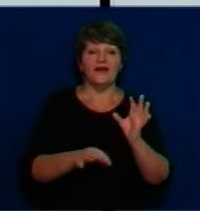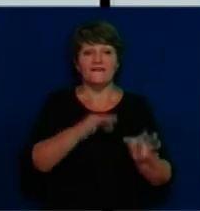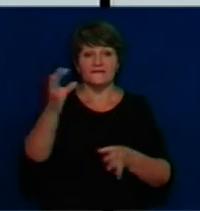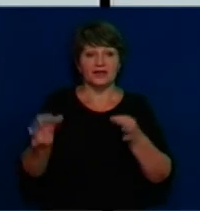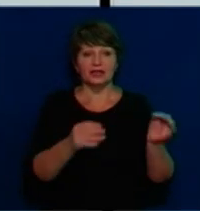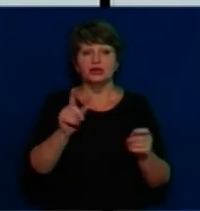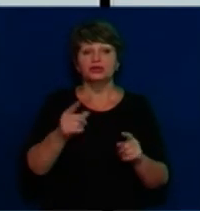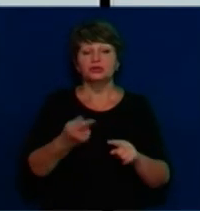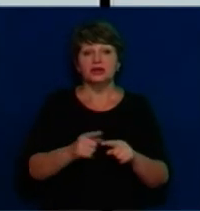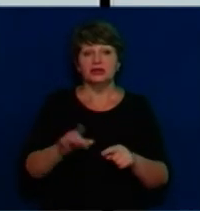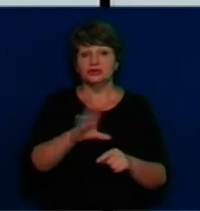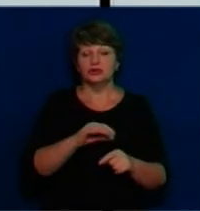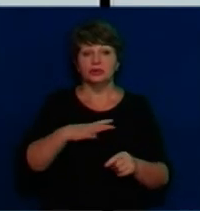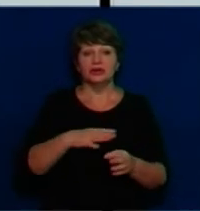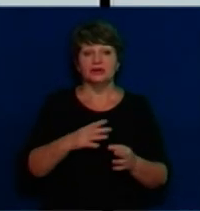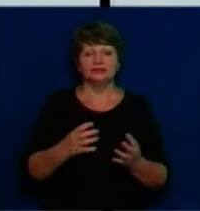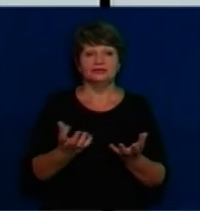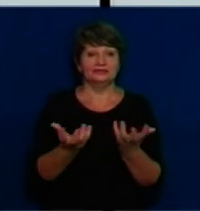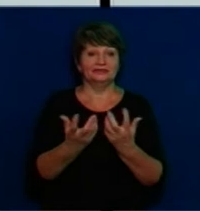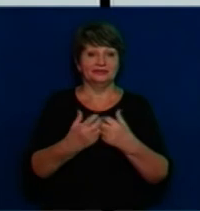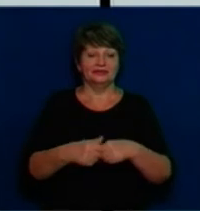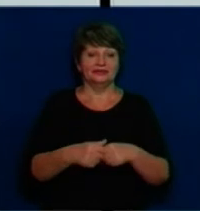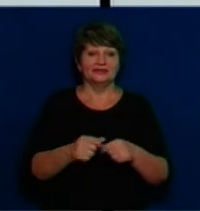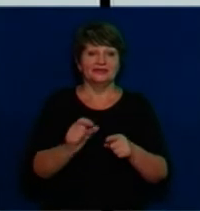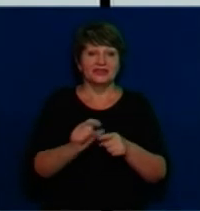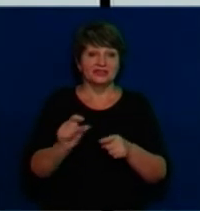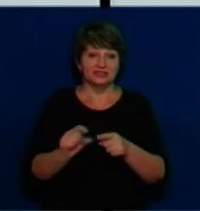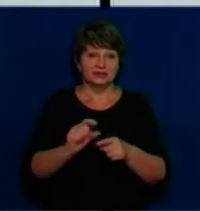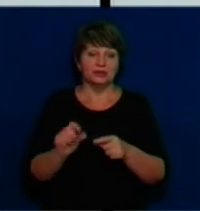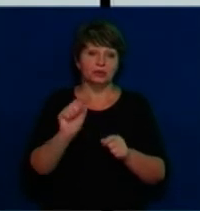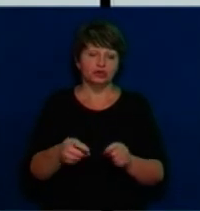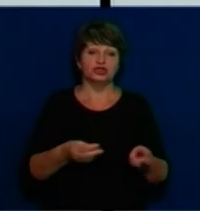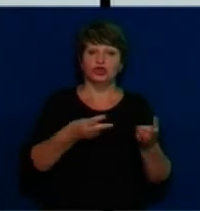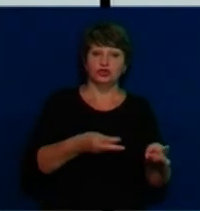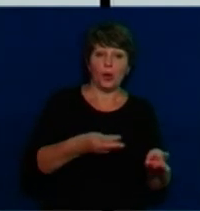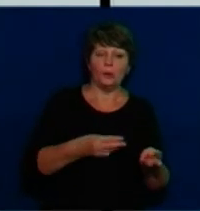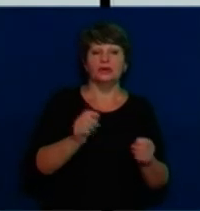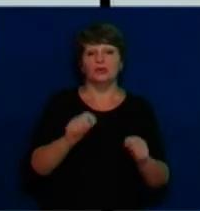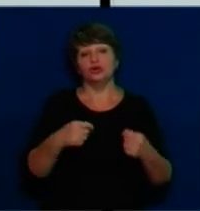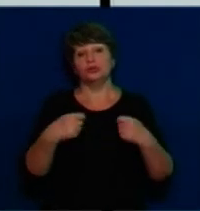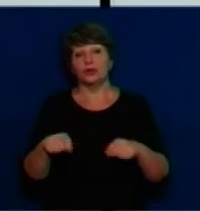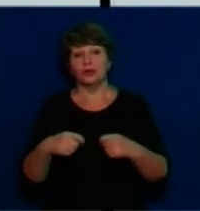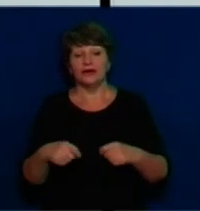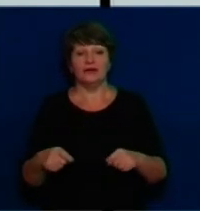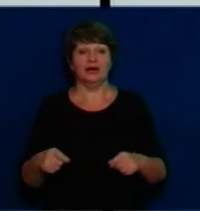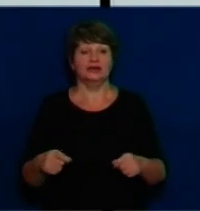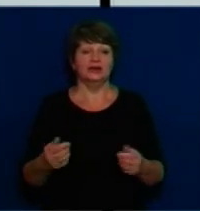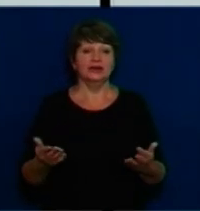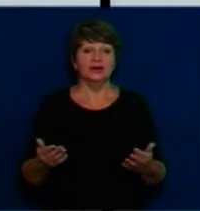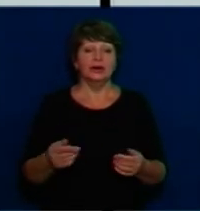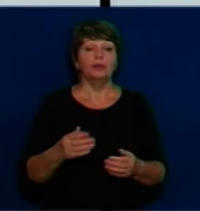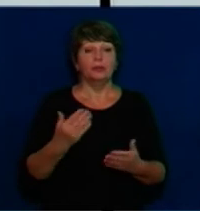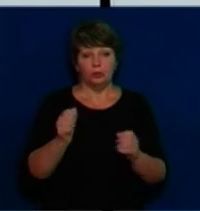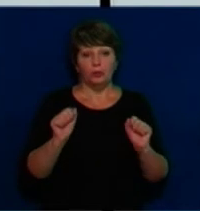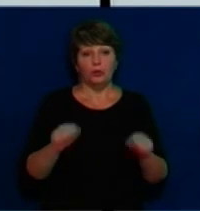перебивати на щіпу, і його можна реалізувати як топливо, як мульчу, і можна продавати на піліти. Тобто, по